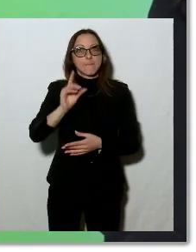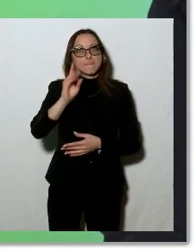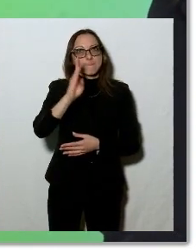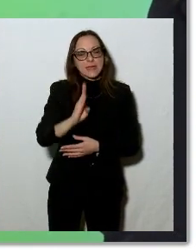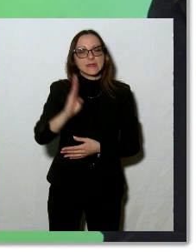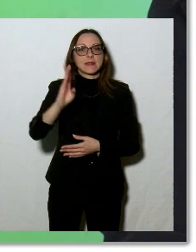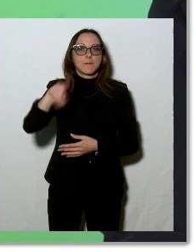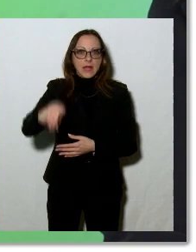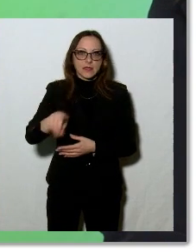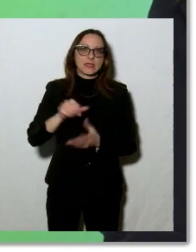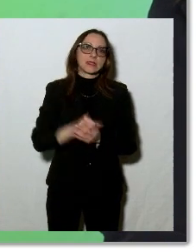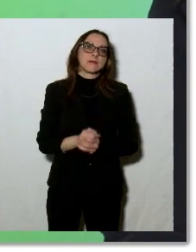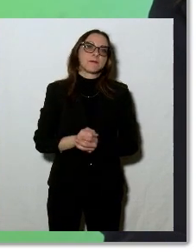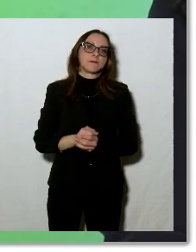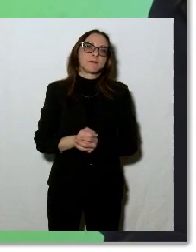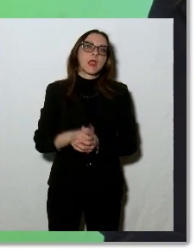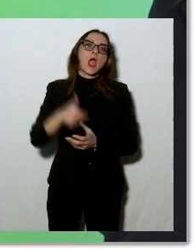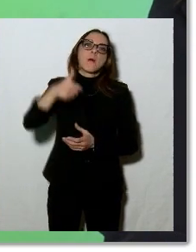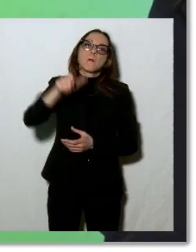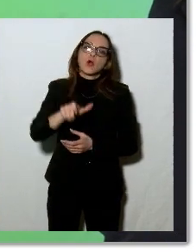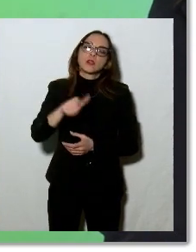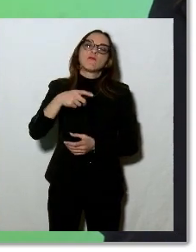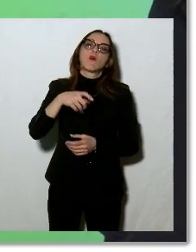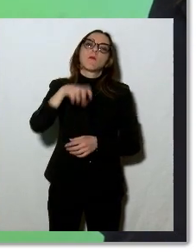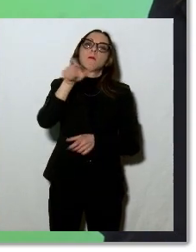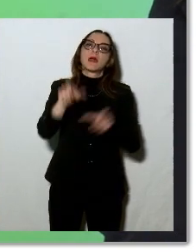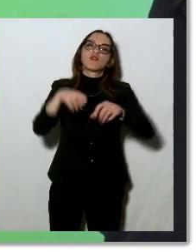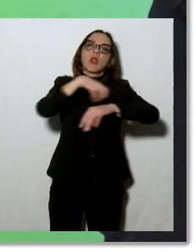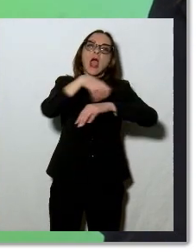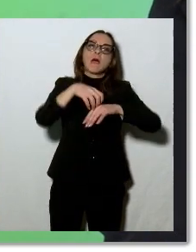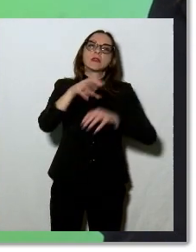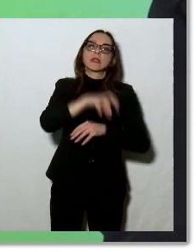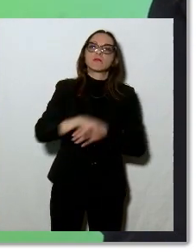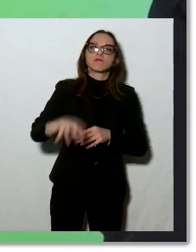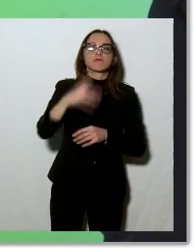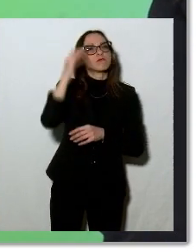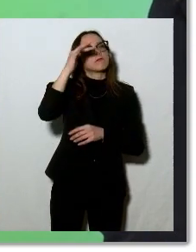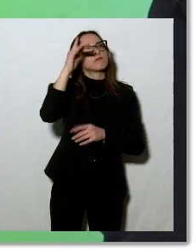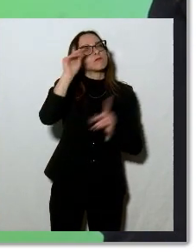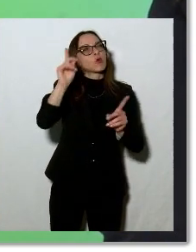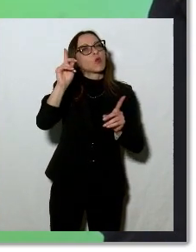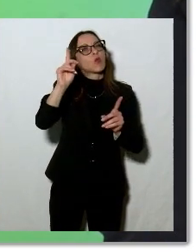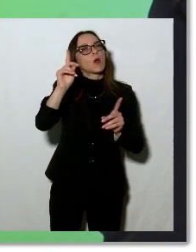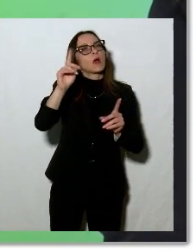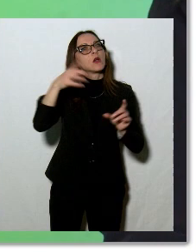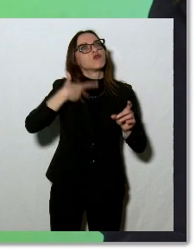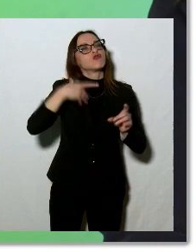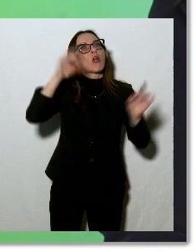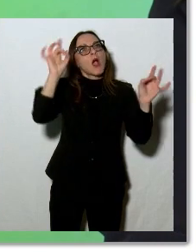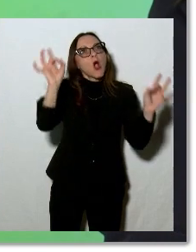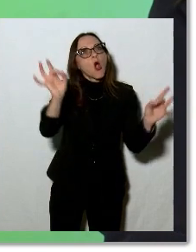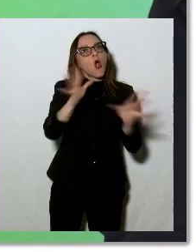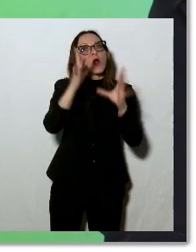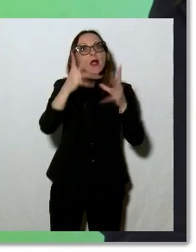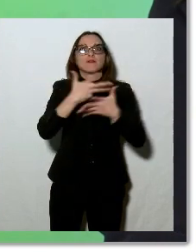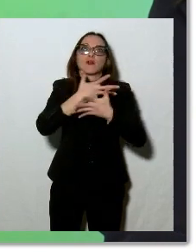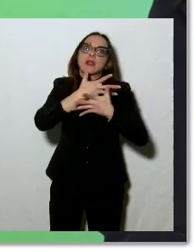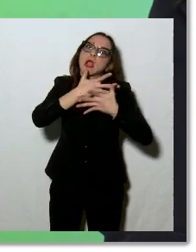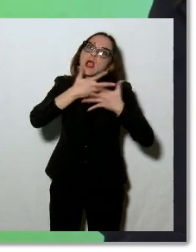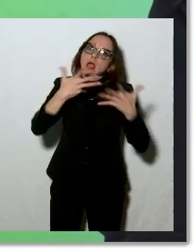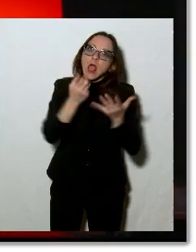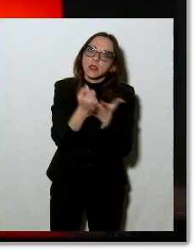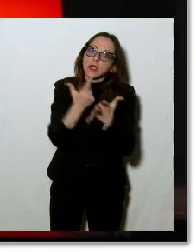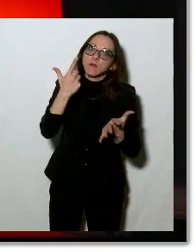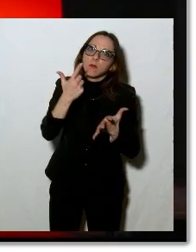anche per gli amministratori locali ragionare sul fatto che ci sono delle opportunità enormi se